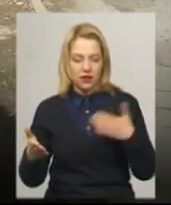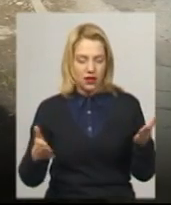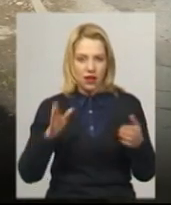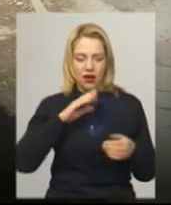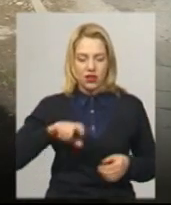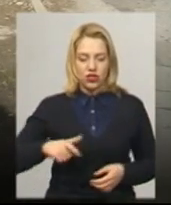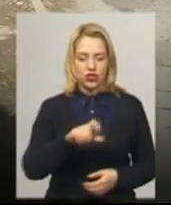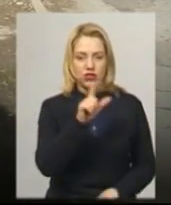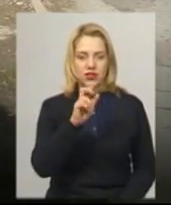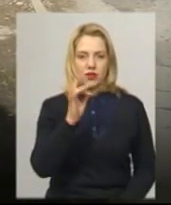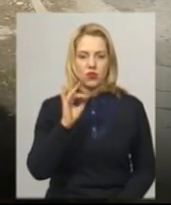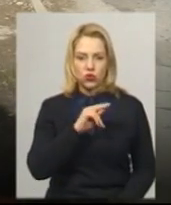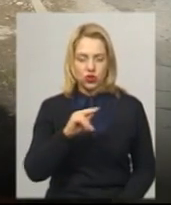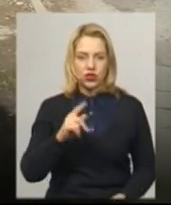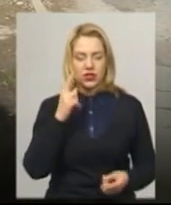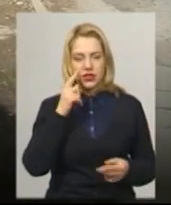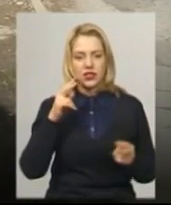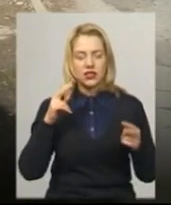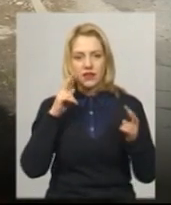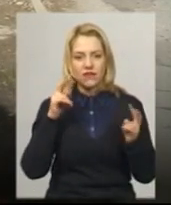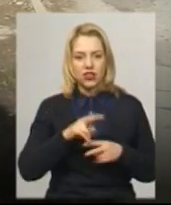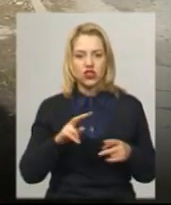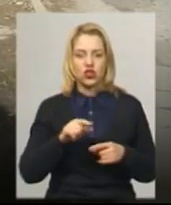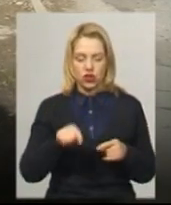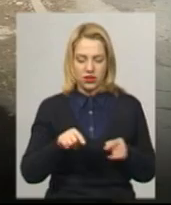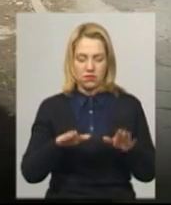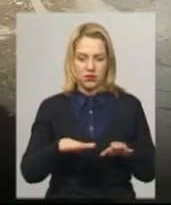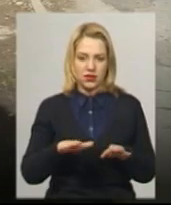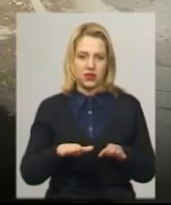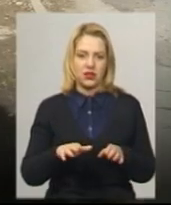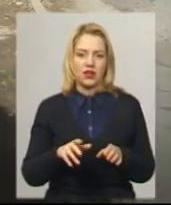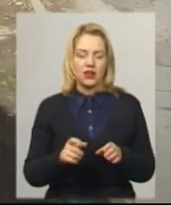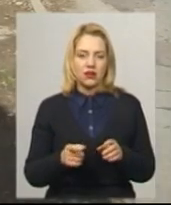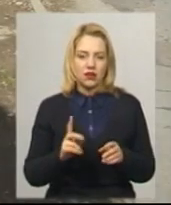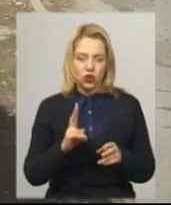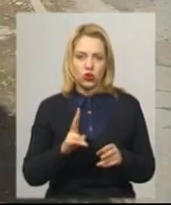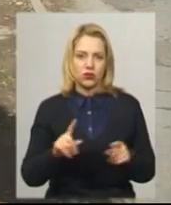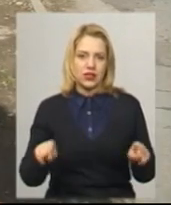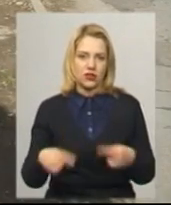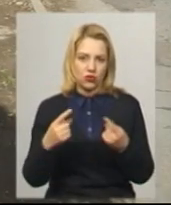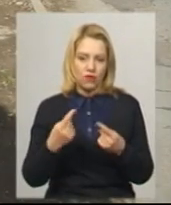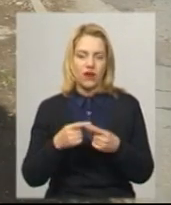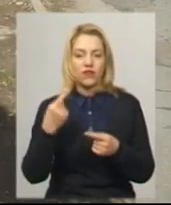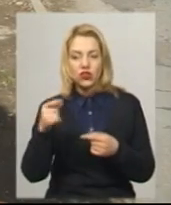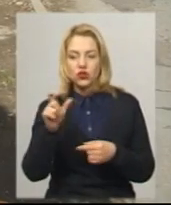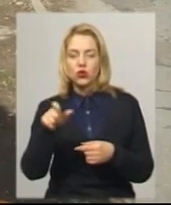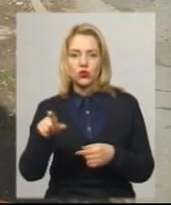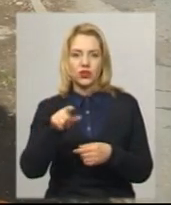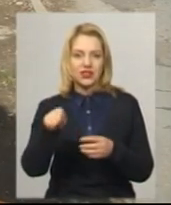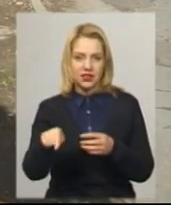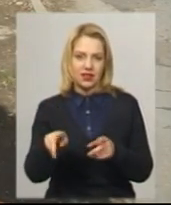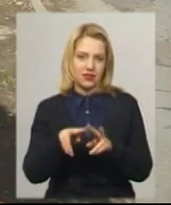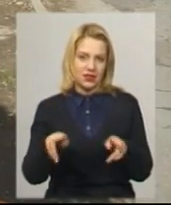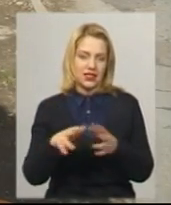швидше за все один з населених пунктів заснували вихідці з іншого берега Збруча. Слід сказати, що попри те, що